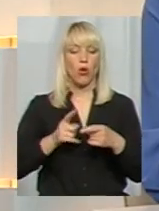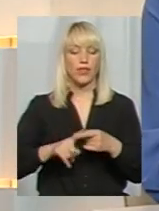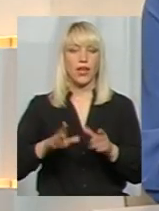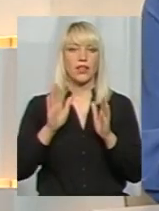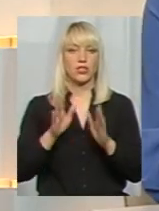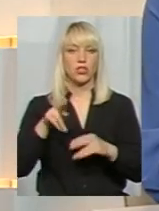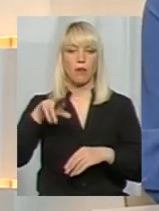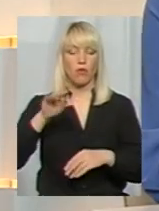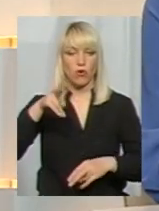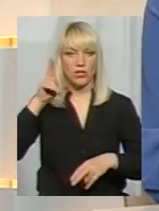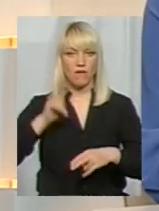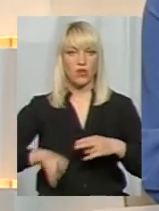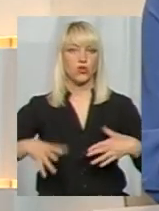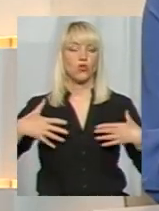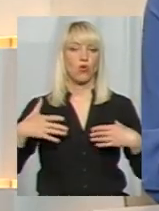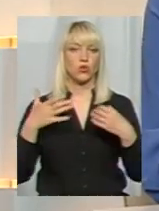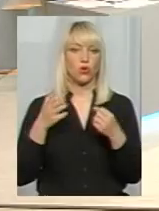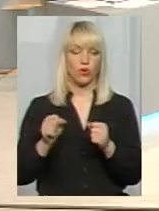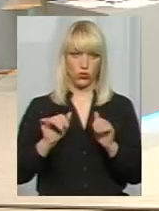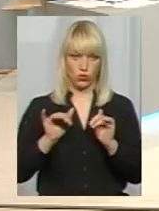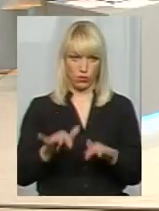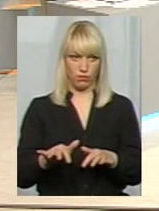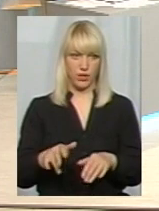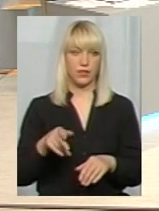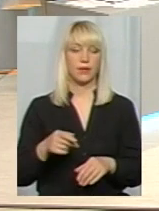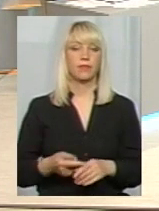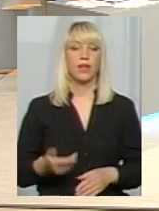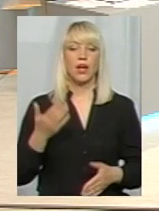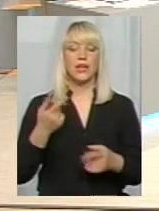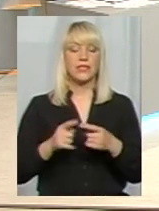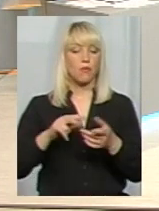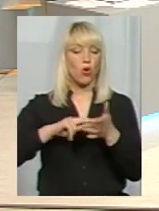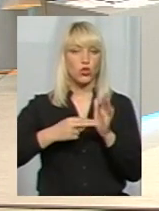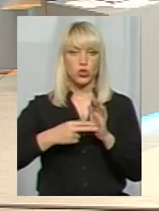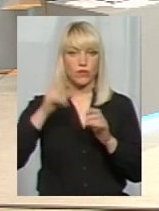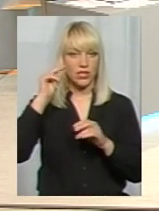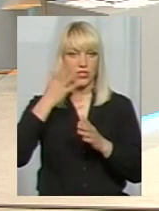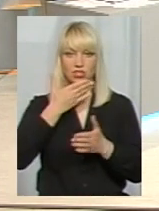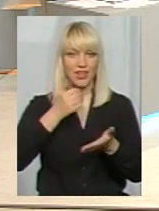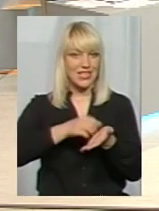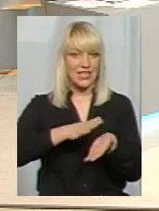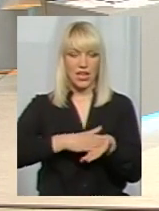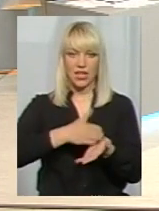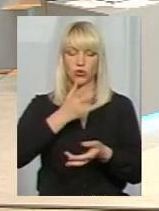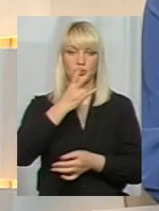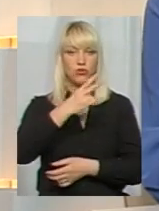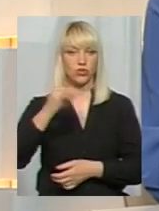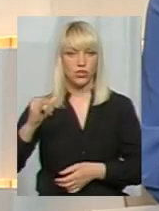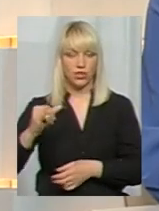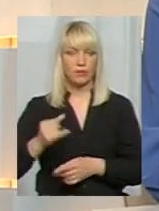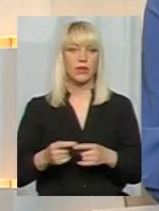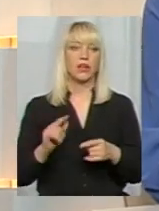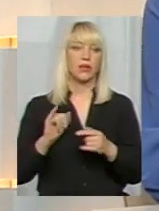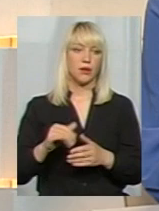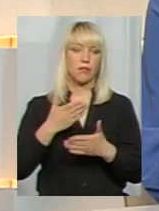завершенню оздоровчої кампанії 2018 року. цих прогнозованих цифрах ще не закладені? Ні, ми поки що можемо